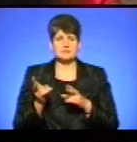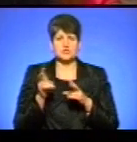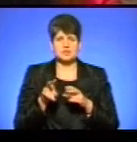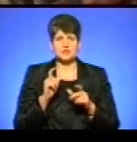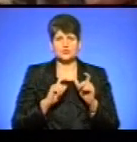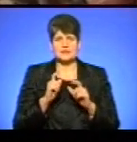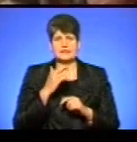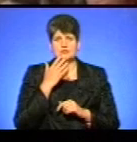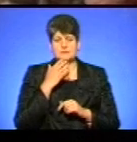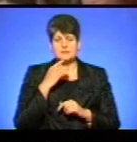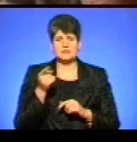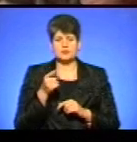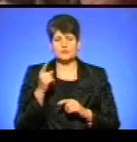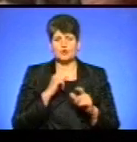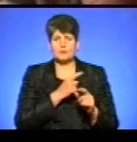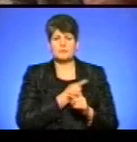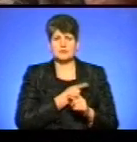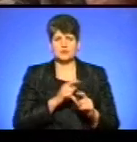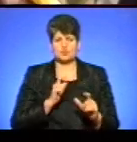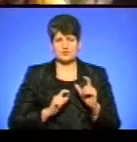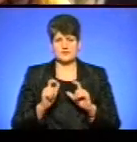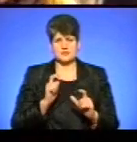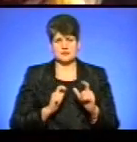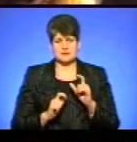студенти-іноземці з Тернопільського медичного університету.